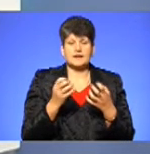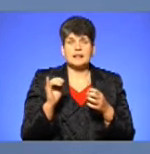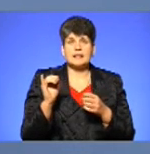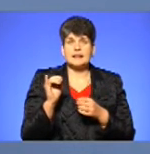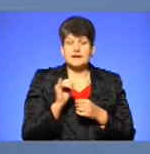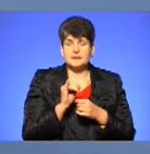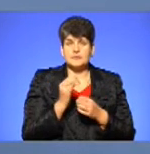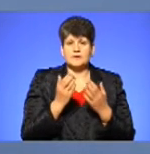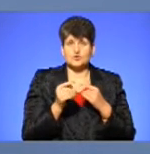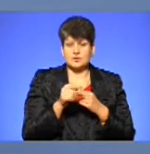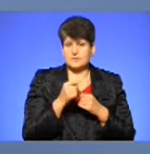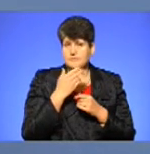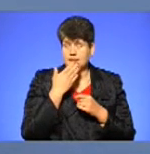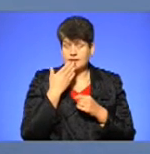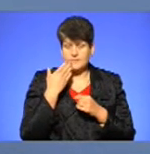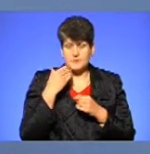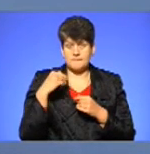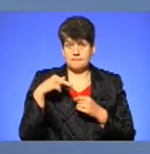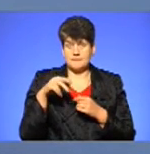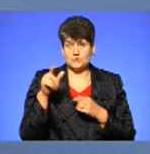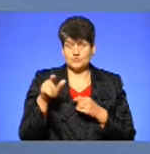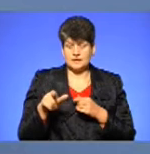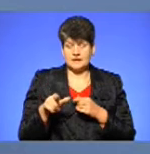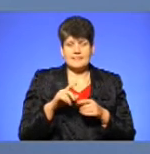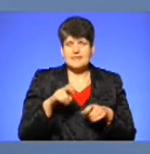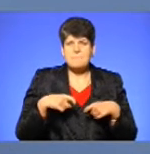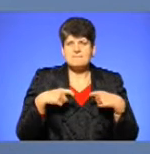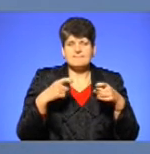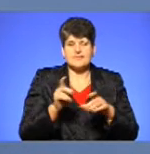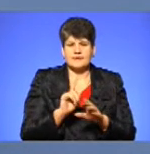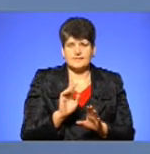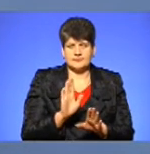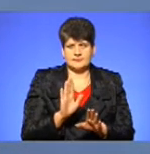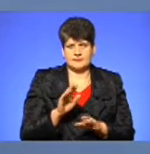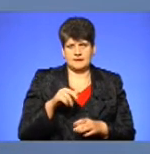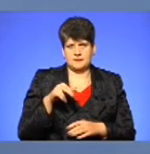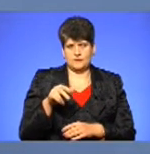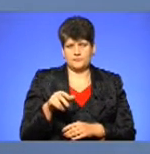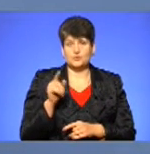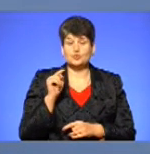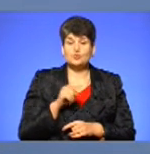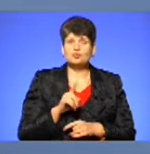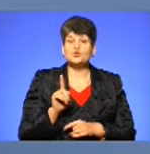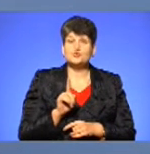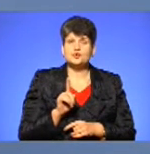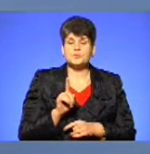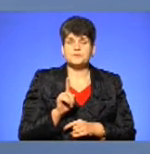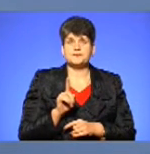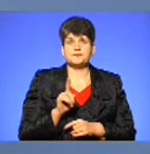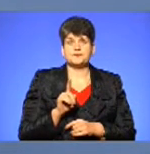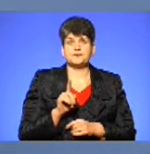якщо там немає пішохода, ні в якому разі не перебігати пішоходні переходи. у зв'язку з тим, що, як